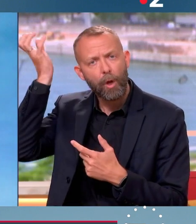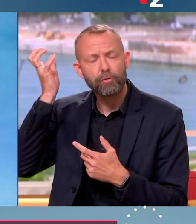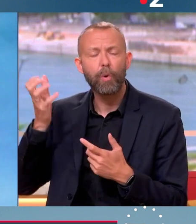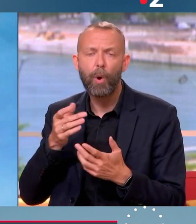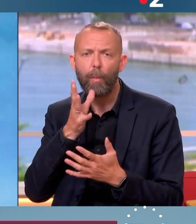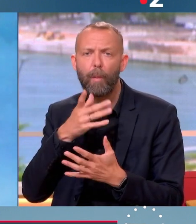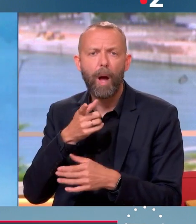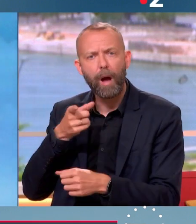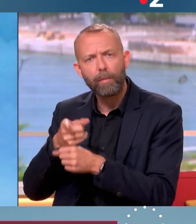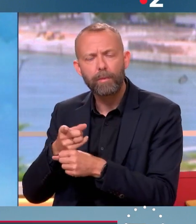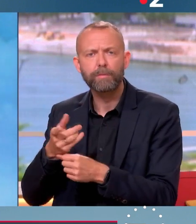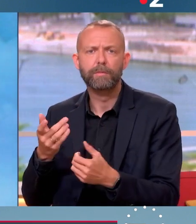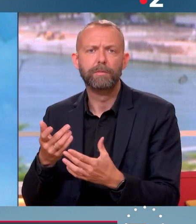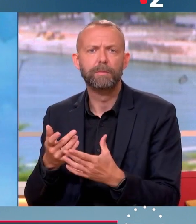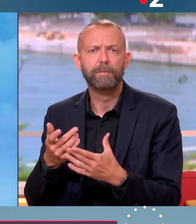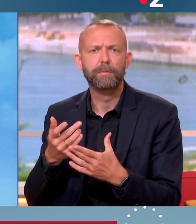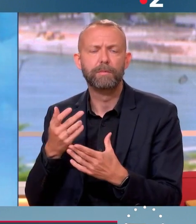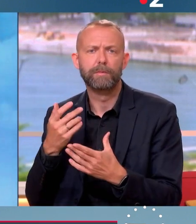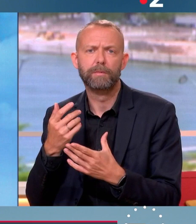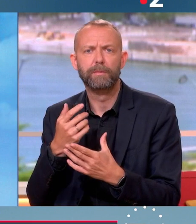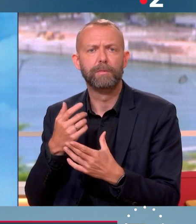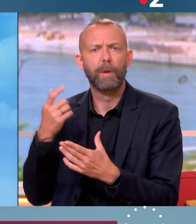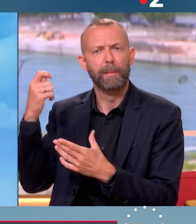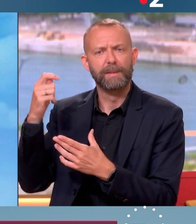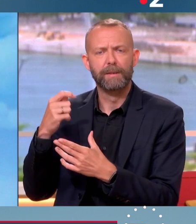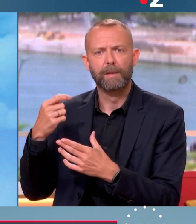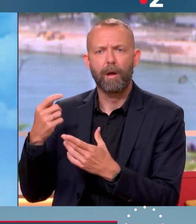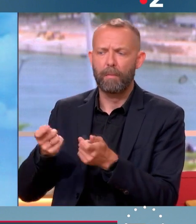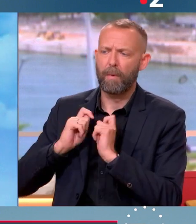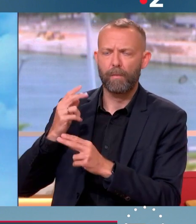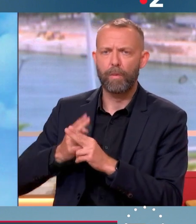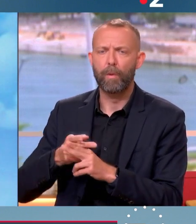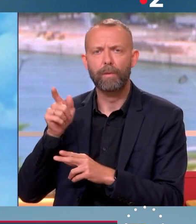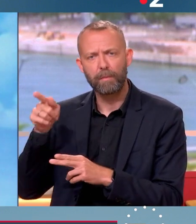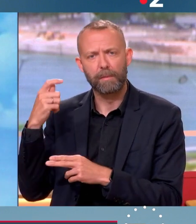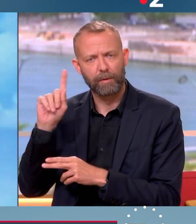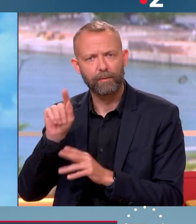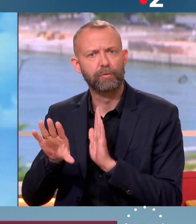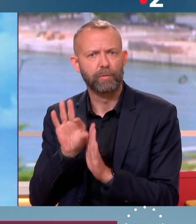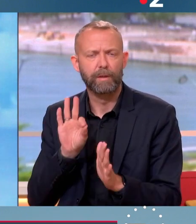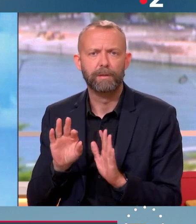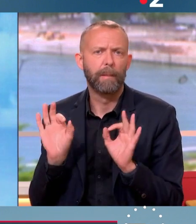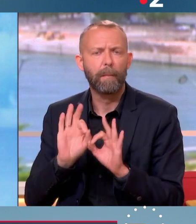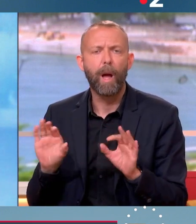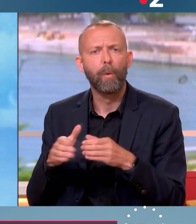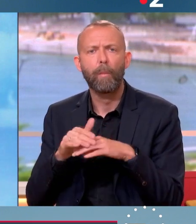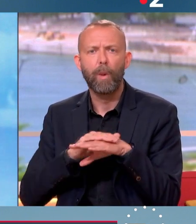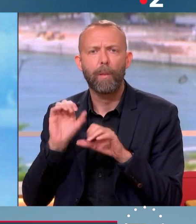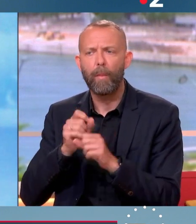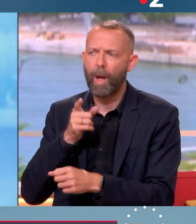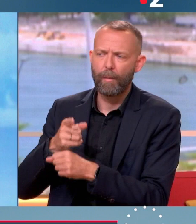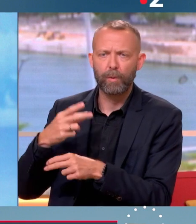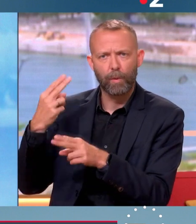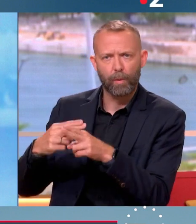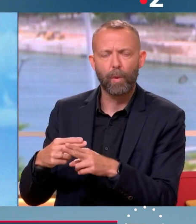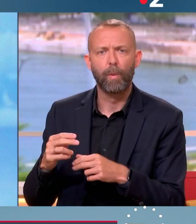imposer sa nomination au Président, que c'est le Président qui doit choisir. Aucun parti politique ne peut imposer un nom au Président. Est-ce